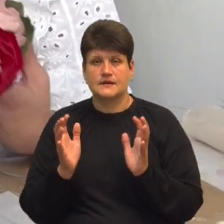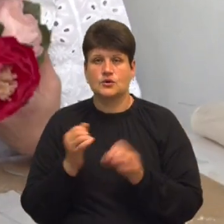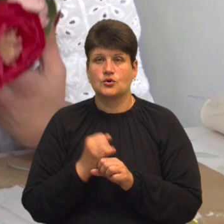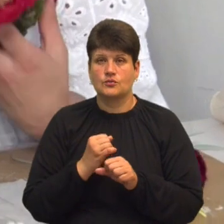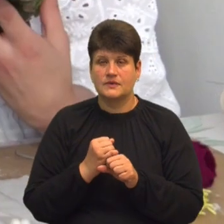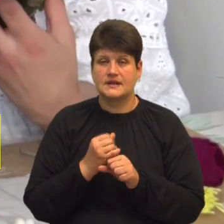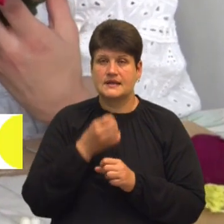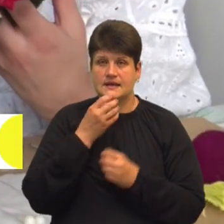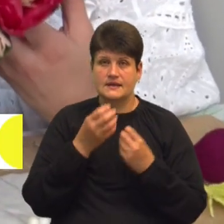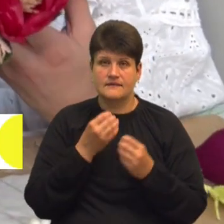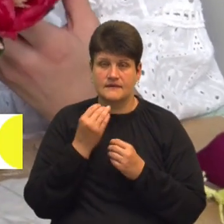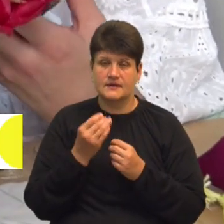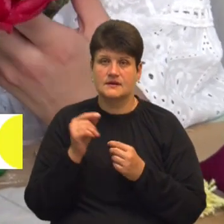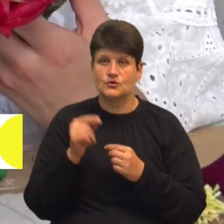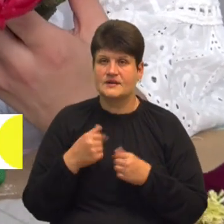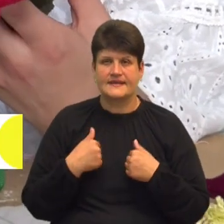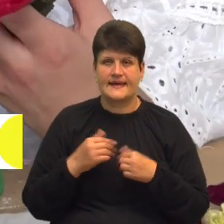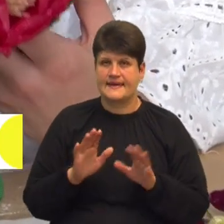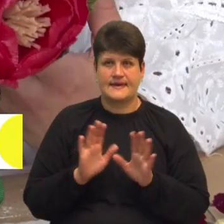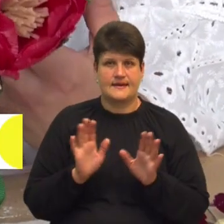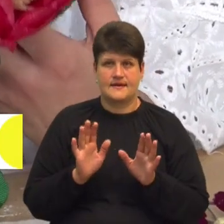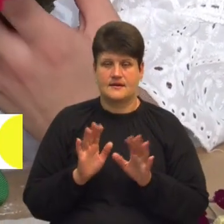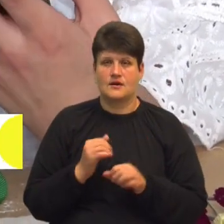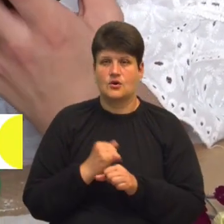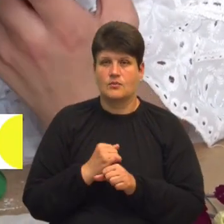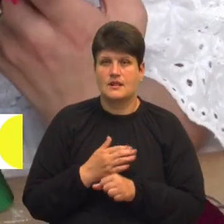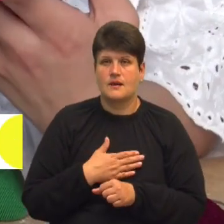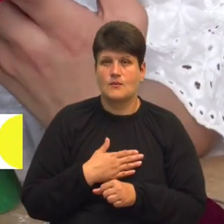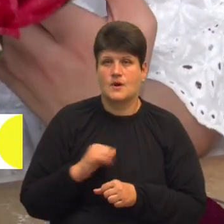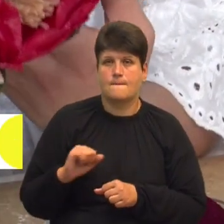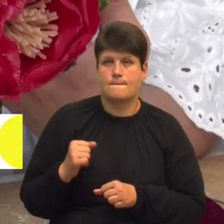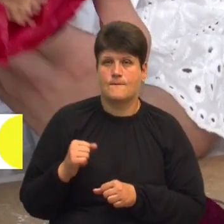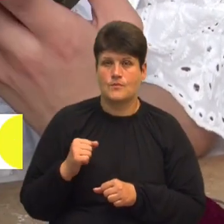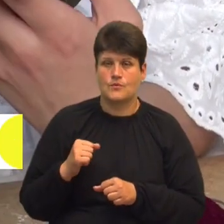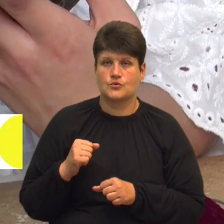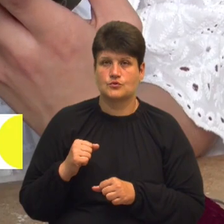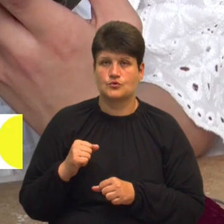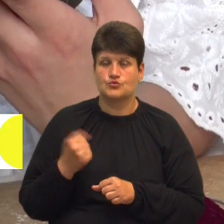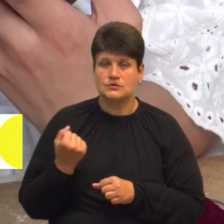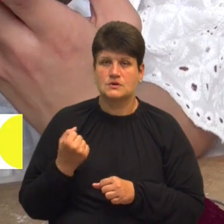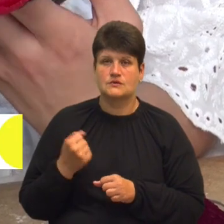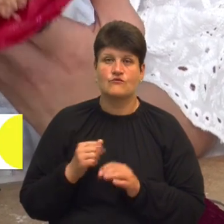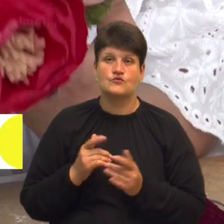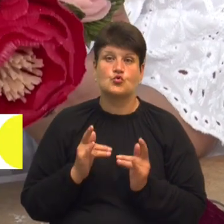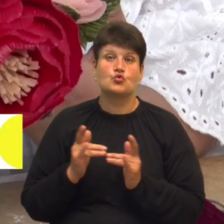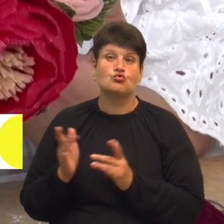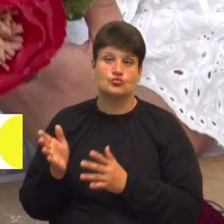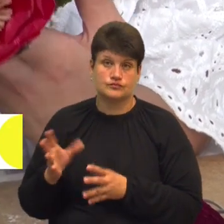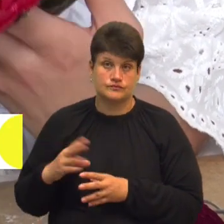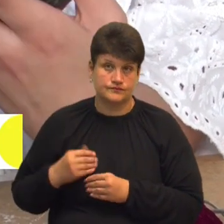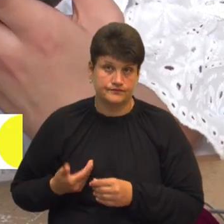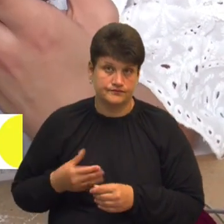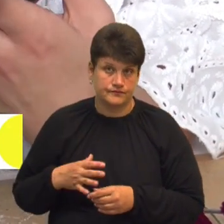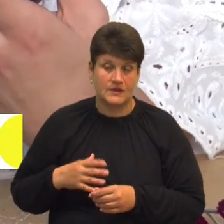самі квіти, навіть це тоді не я робила, а робила моя коліжанка з гуртожитка. І вона зробила